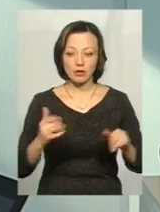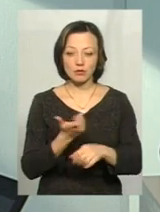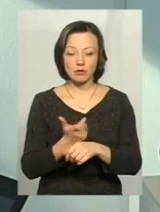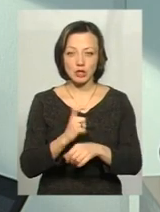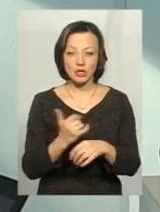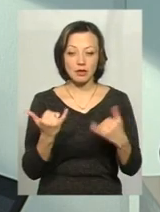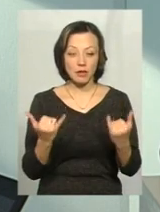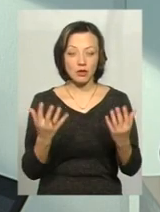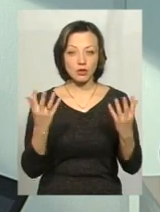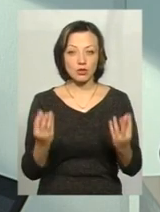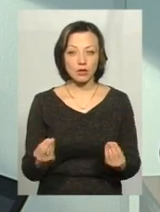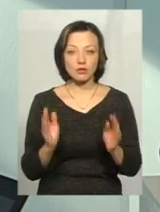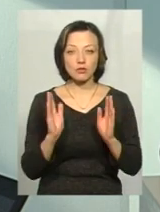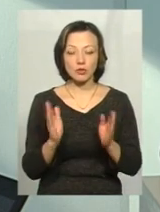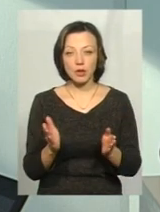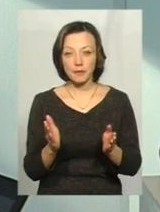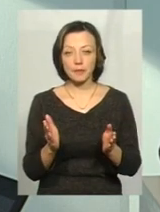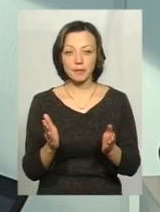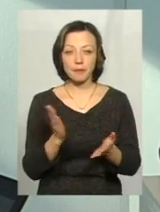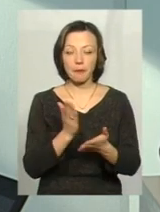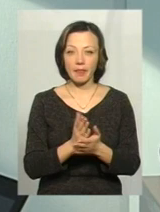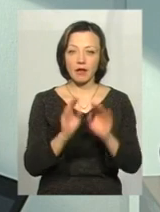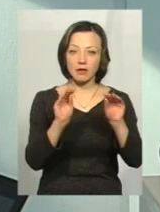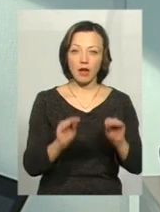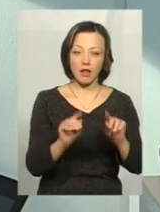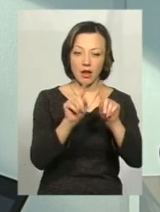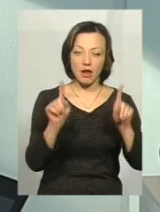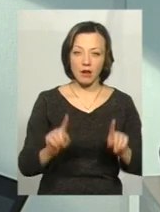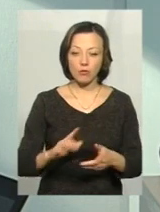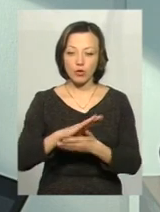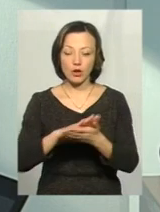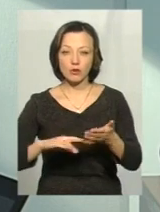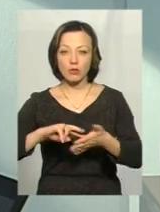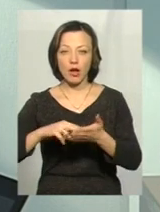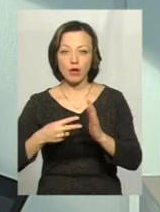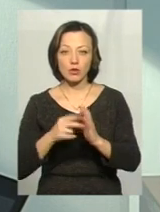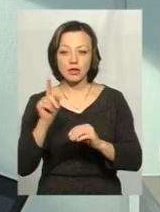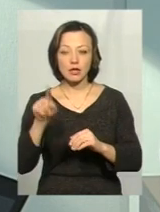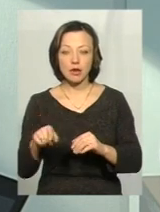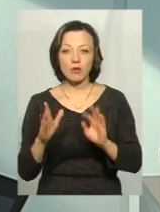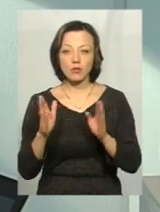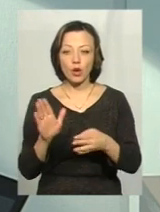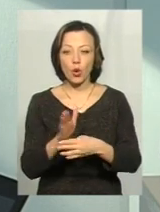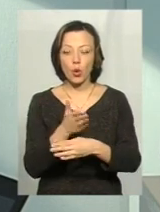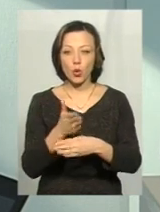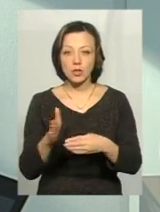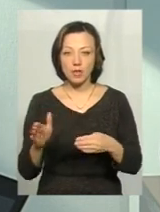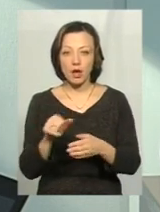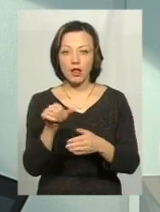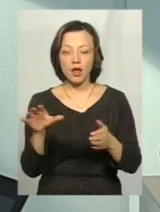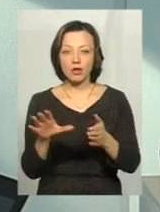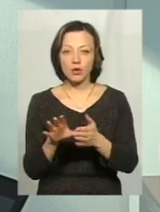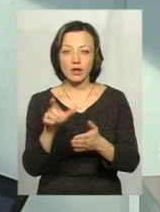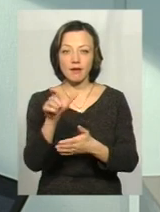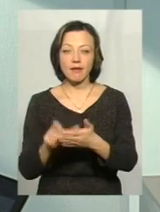На даний час вона буде оперувати деклараціями. В подальшому планується, що там буде також розділ електронний